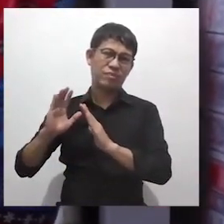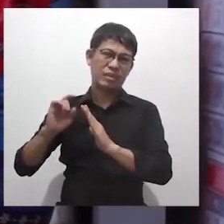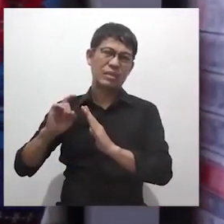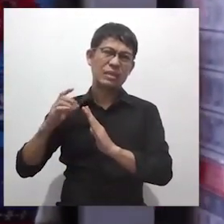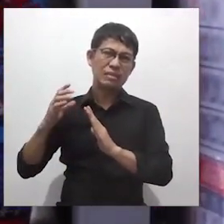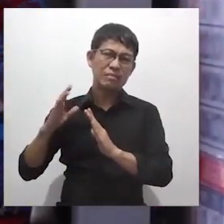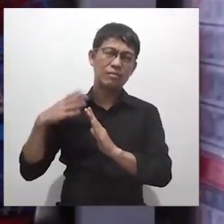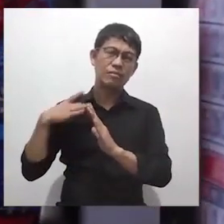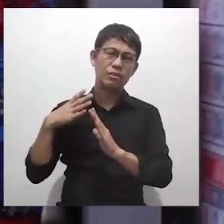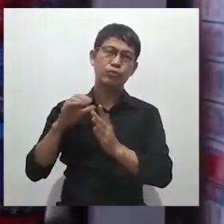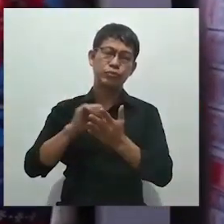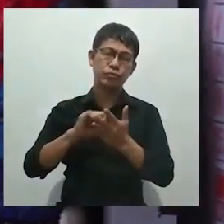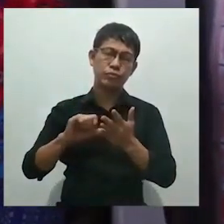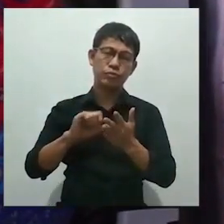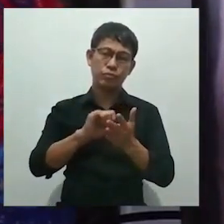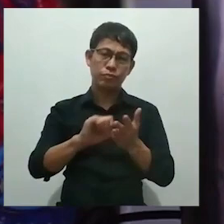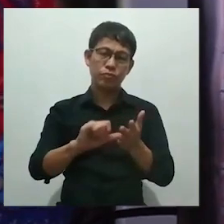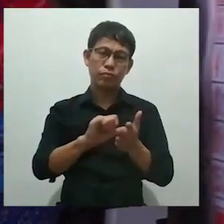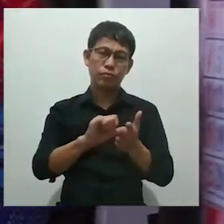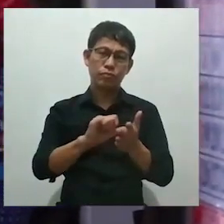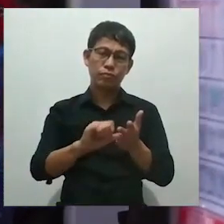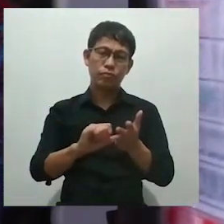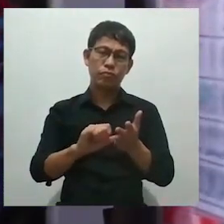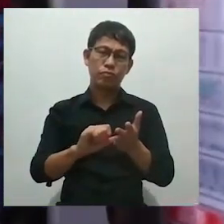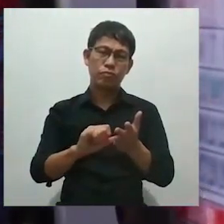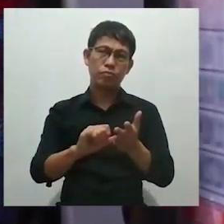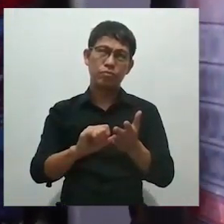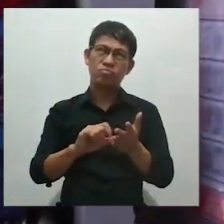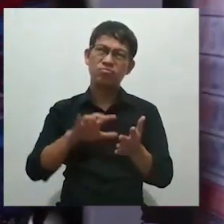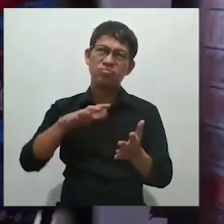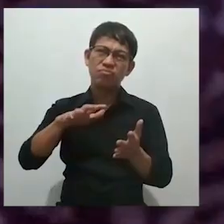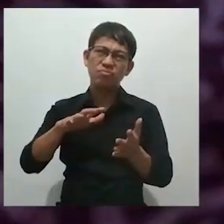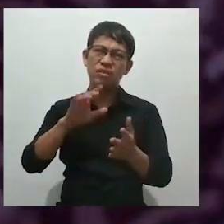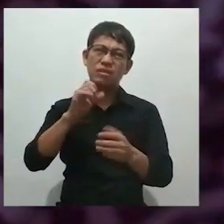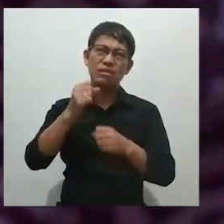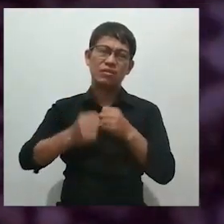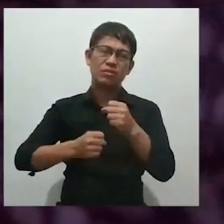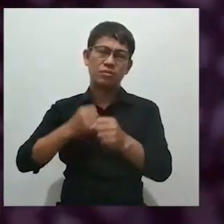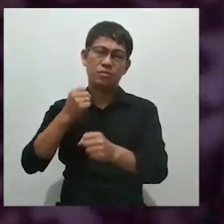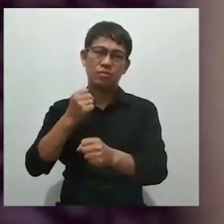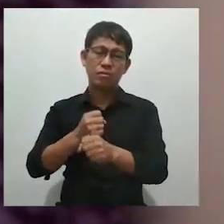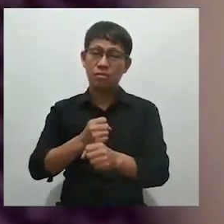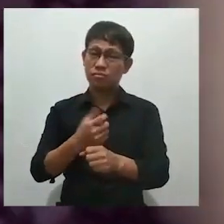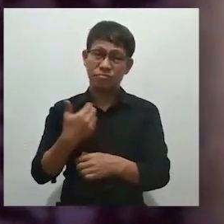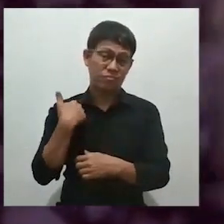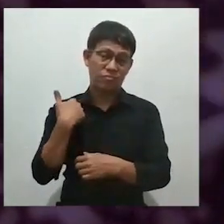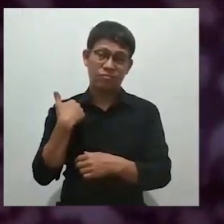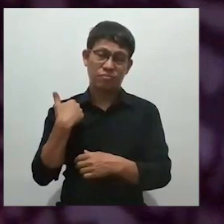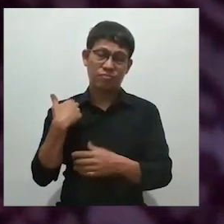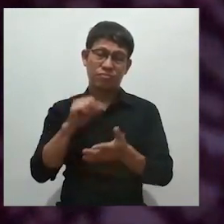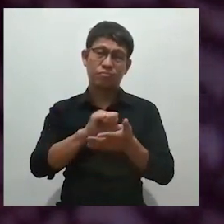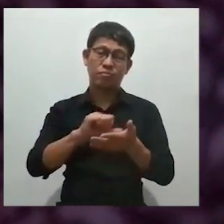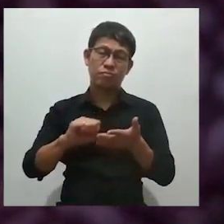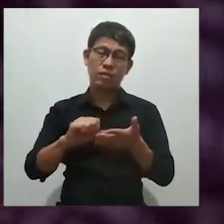panahon na hinihintay namin yung operasyon, inabot na po kami ng ilang taon. Hindi pa po na